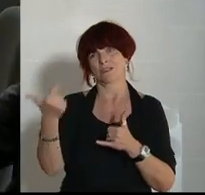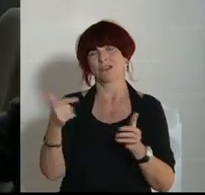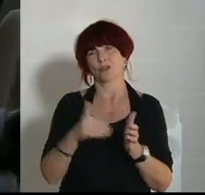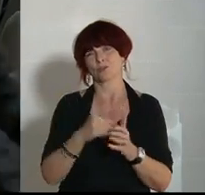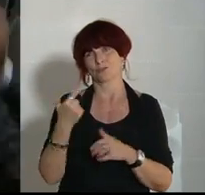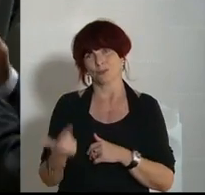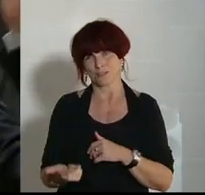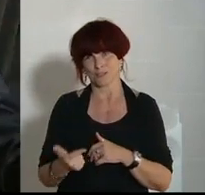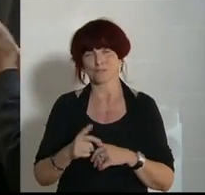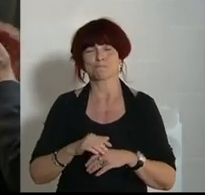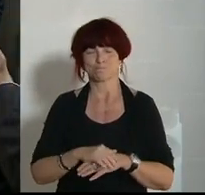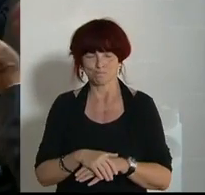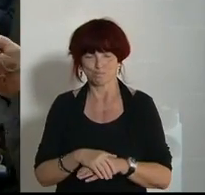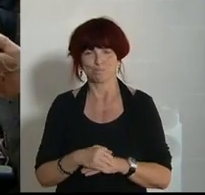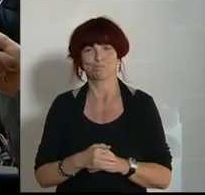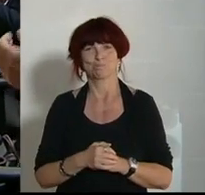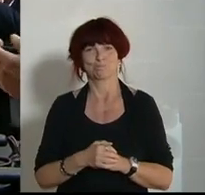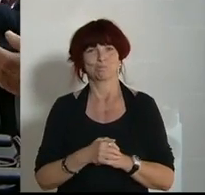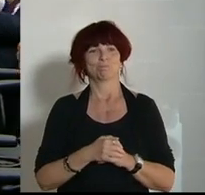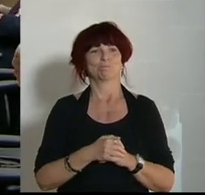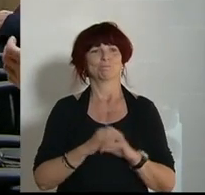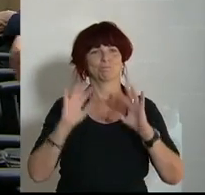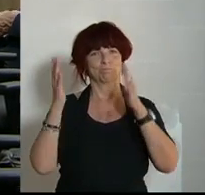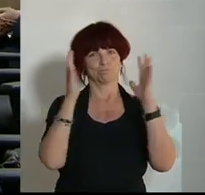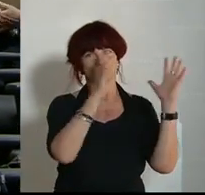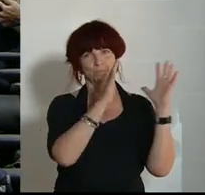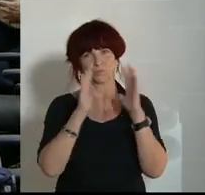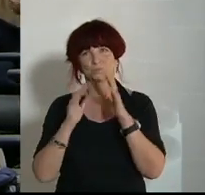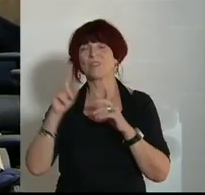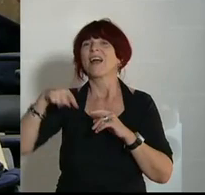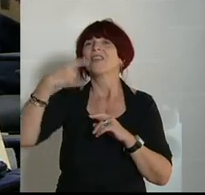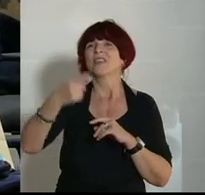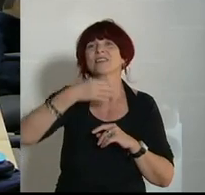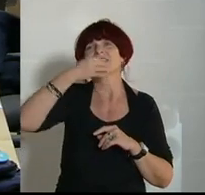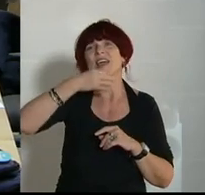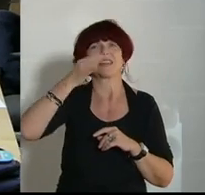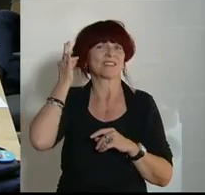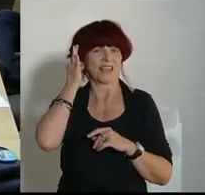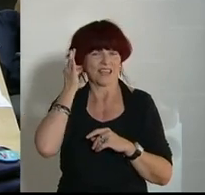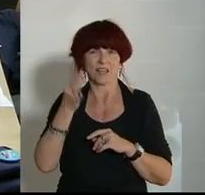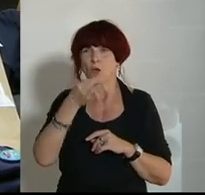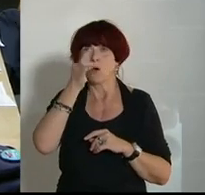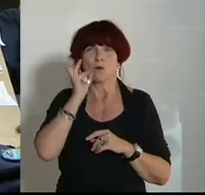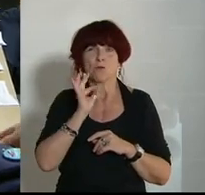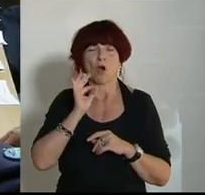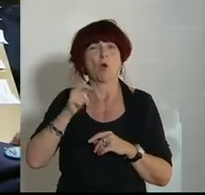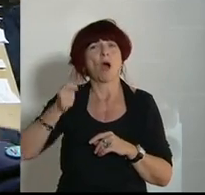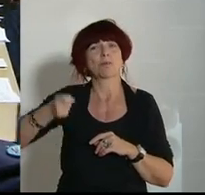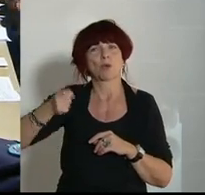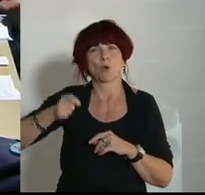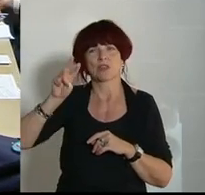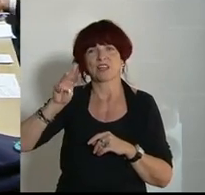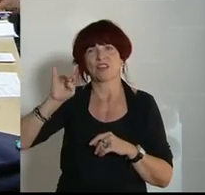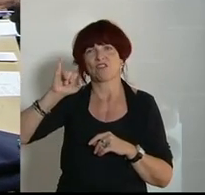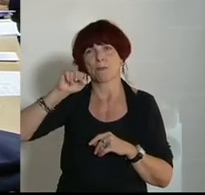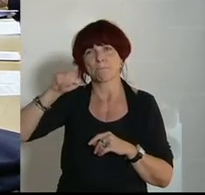So Gertra Zaltmann von der ÖVP. Der Plan T für Tourismus der Ministerin sei ein Paradigmenwechsel gewesen. Die Umwelt der